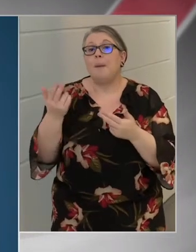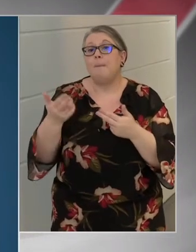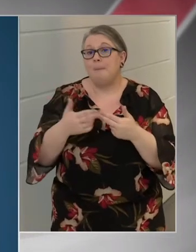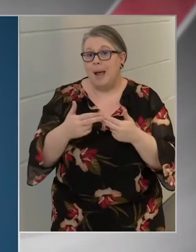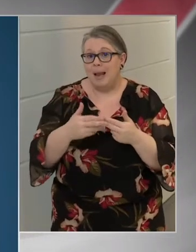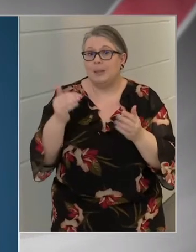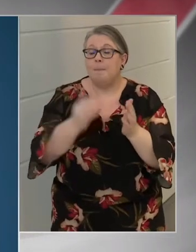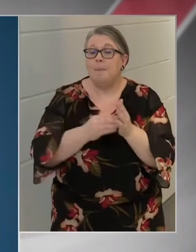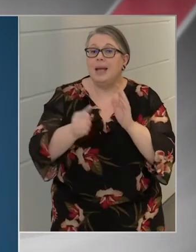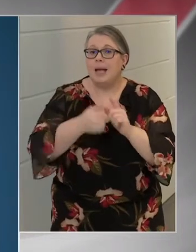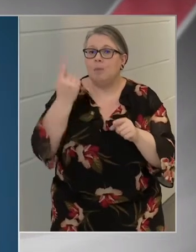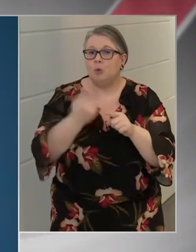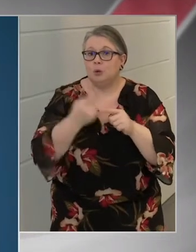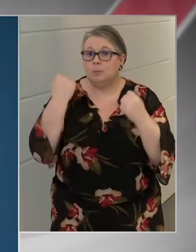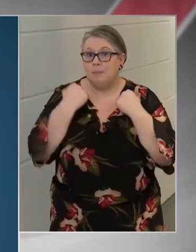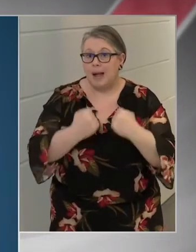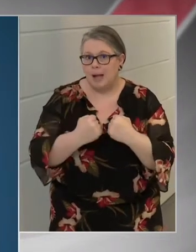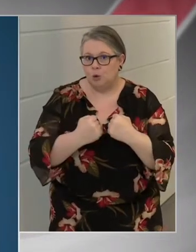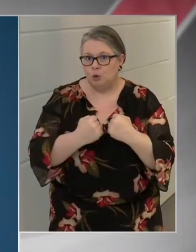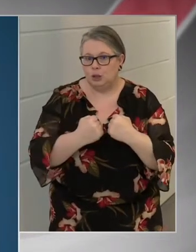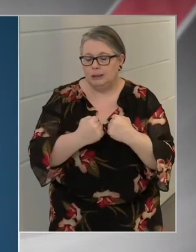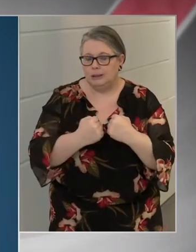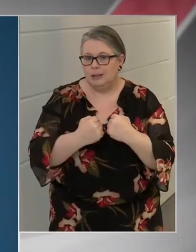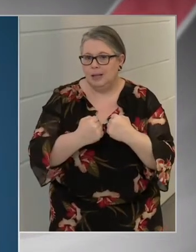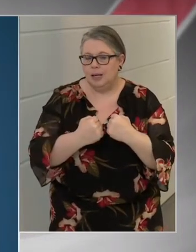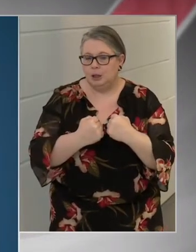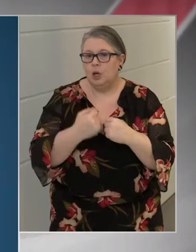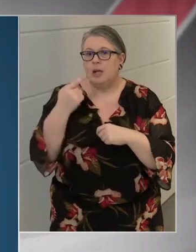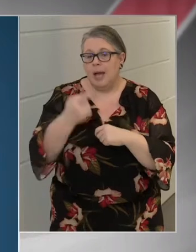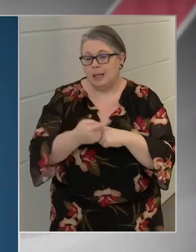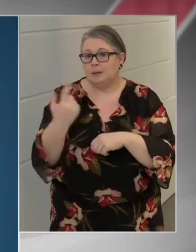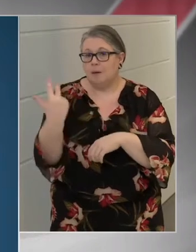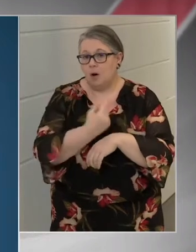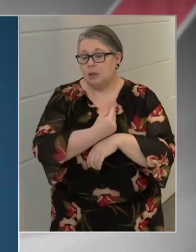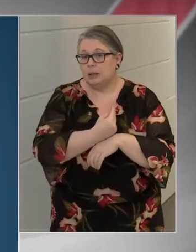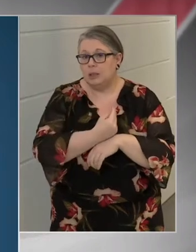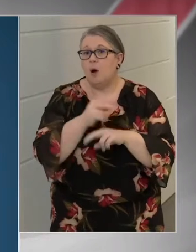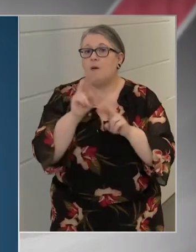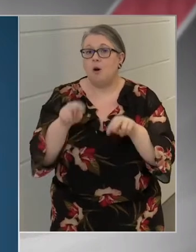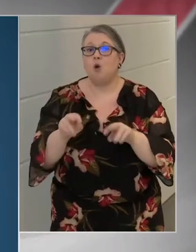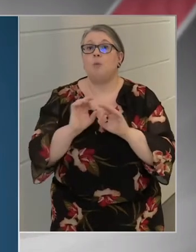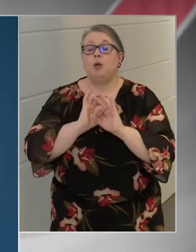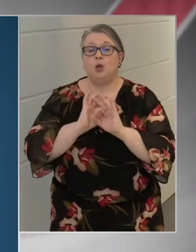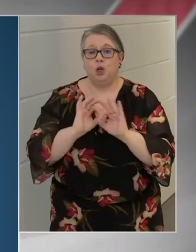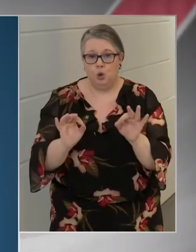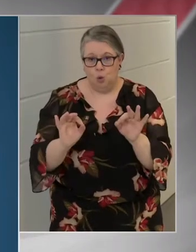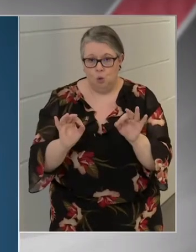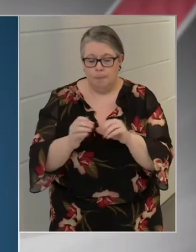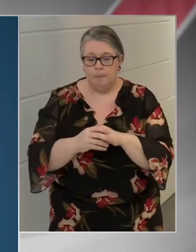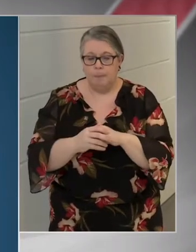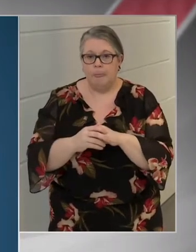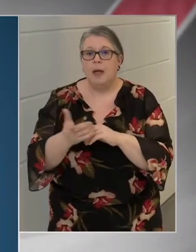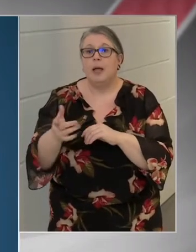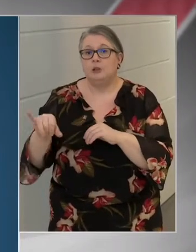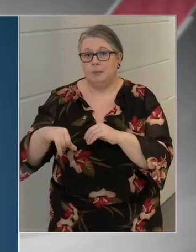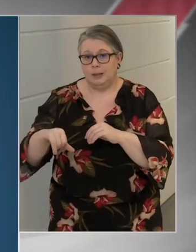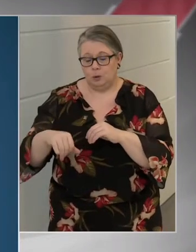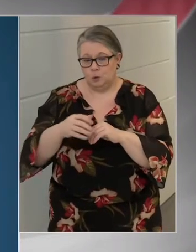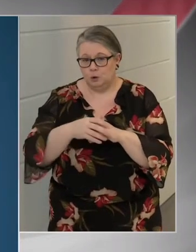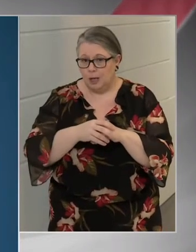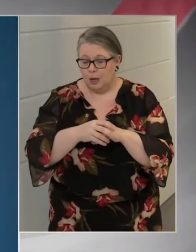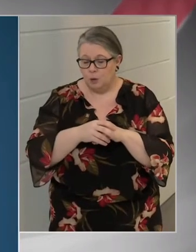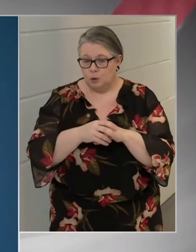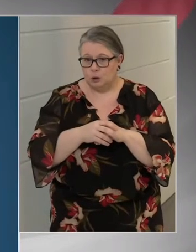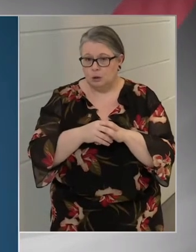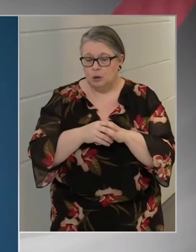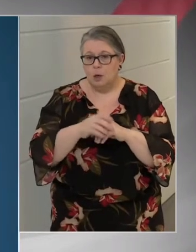még egy megerősítése annak, hogy ez a vakcina hatásos és biztonságos.